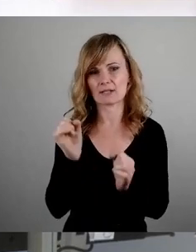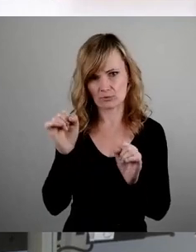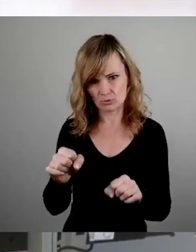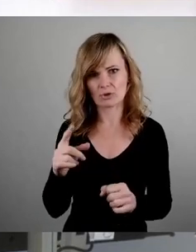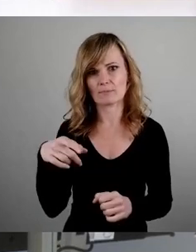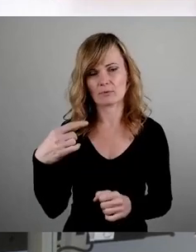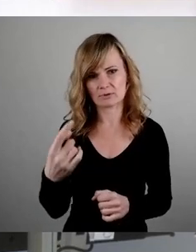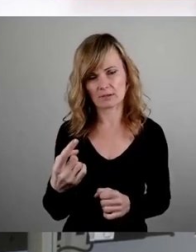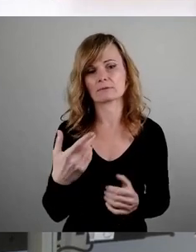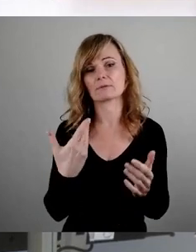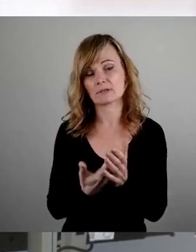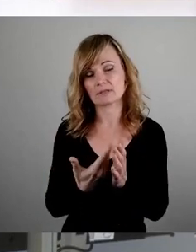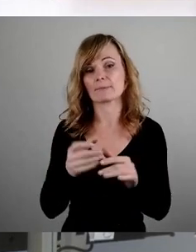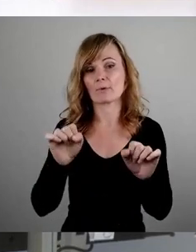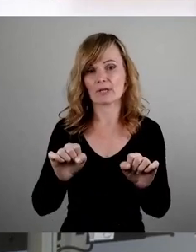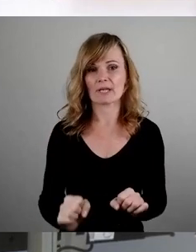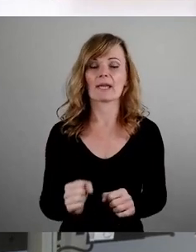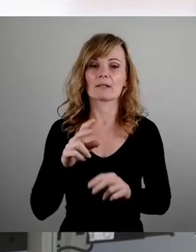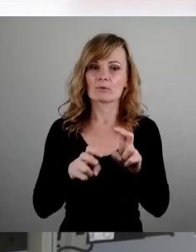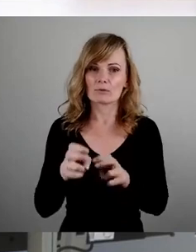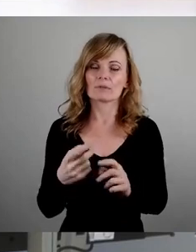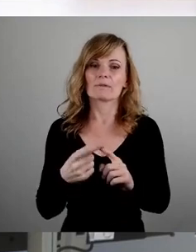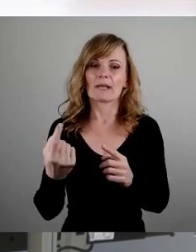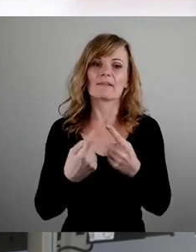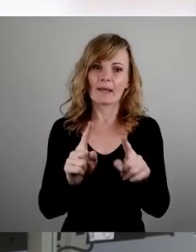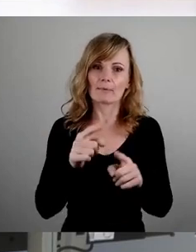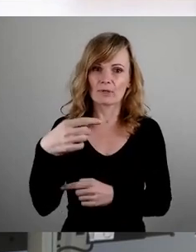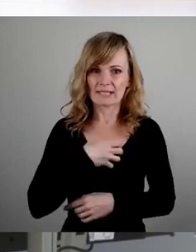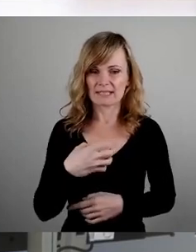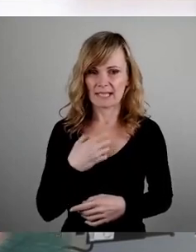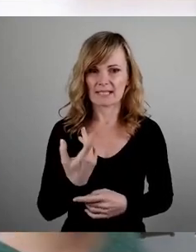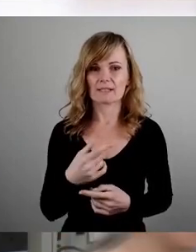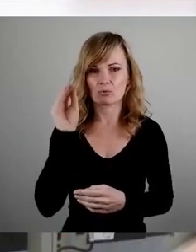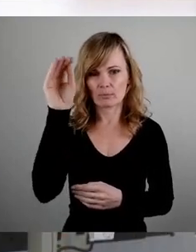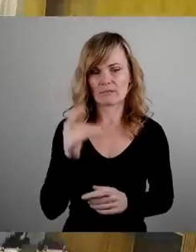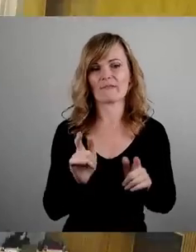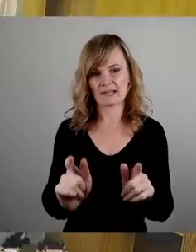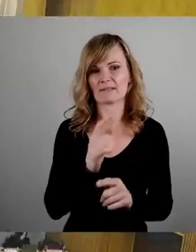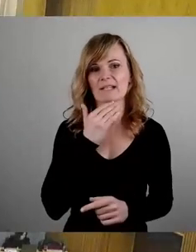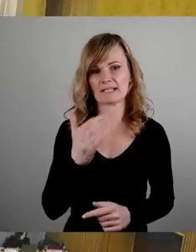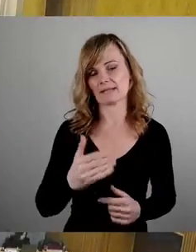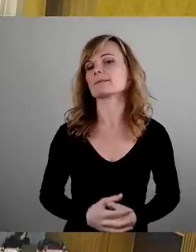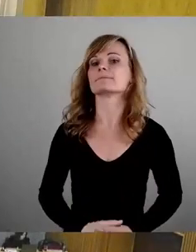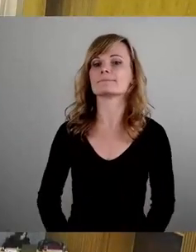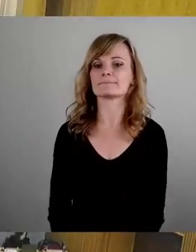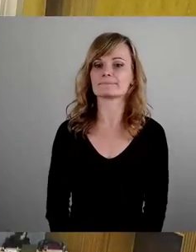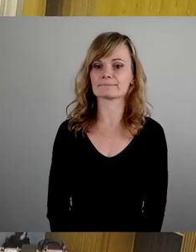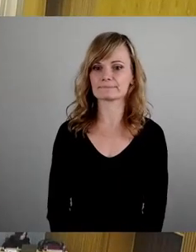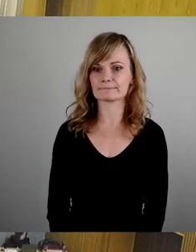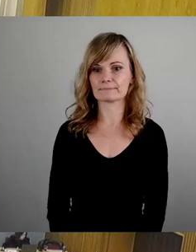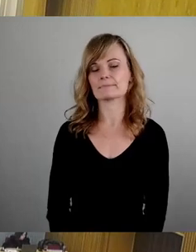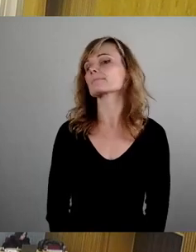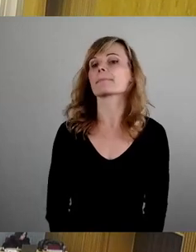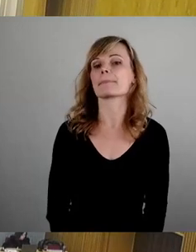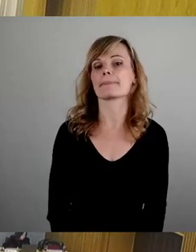auch diese Möglichkeit nutzen, Zweckentfremdung in Dresden künftig zu verhindern. Vielen Dank. Okay, damit haben wir die